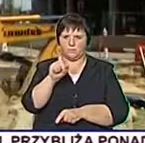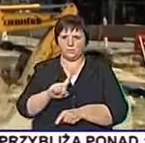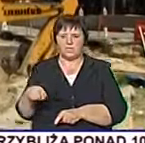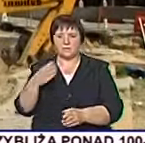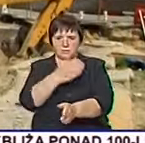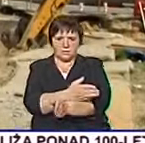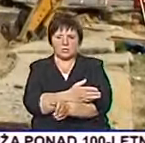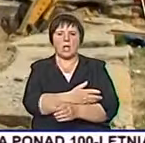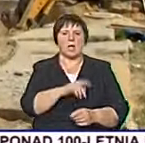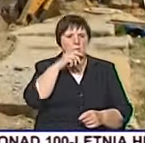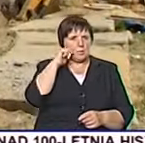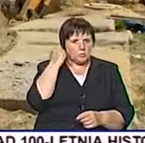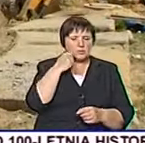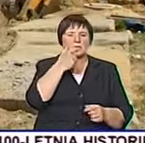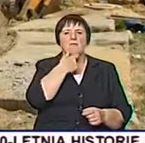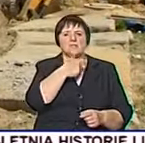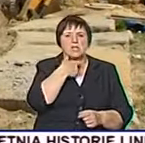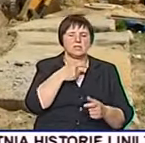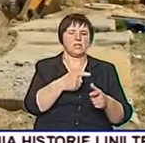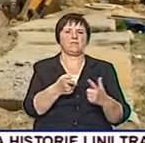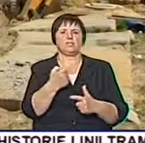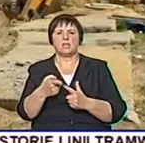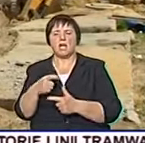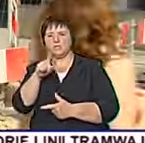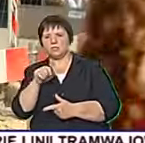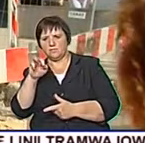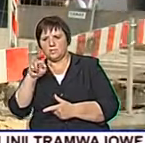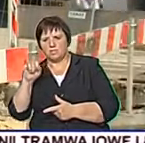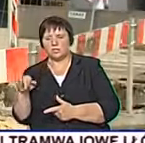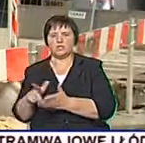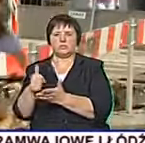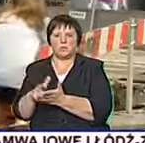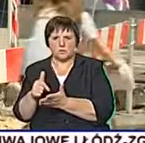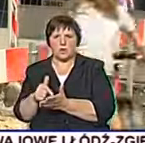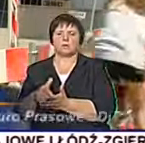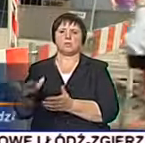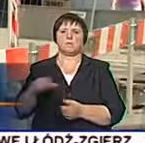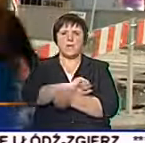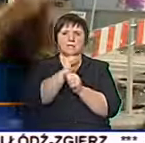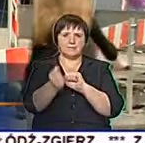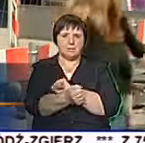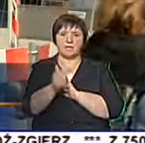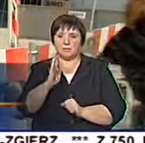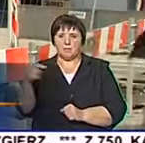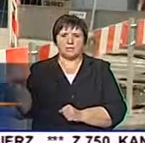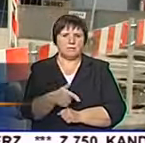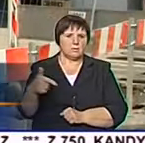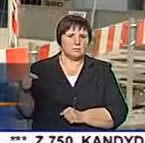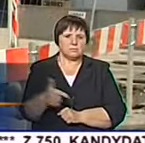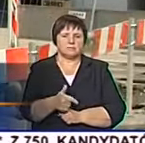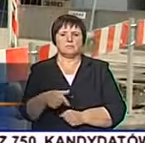są skrzyżowania Piłsudskiego z ulicą Sienkiewicza i Żwirki z Piotrkowską. Zmiany będą obowiązywały wstępnie do